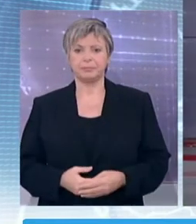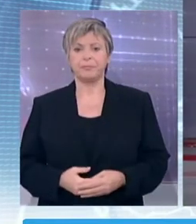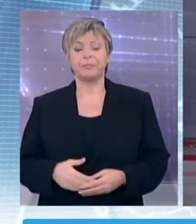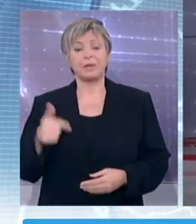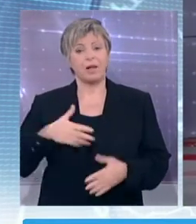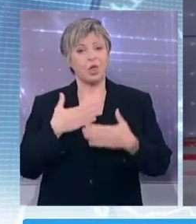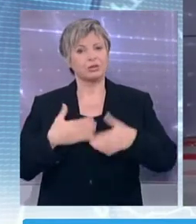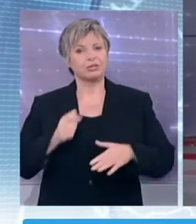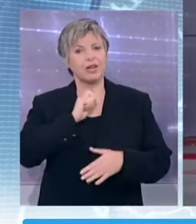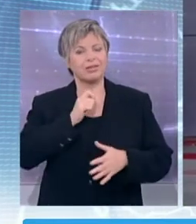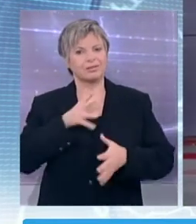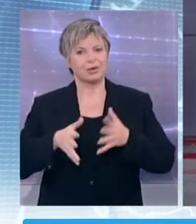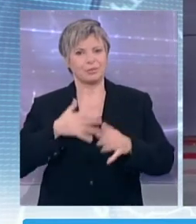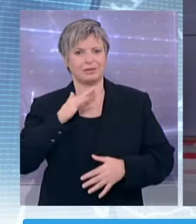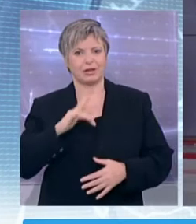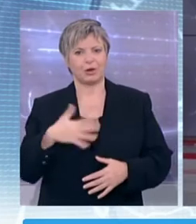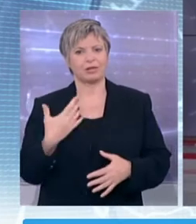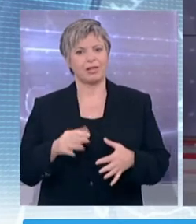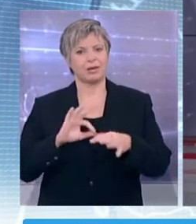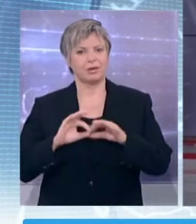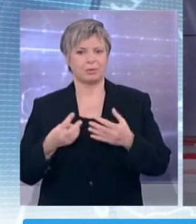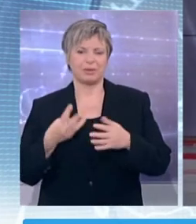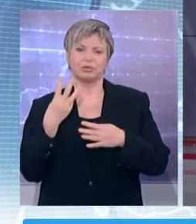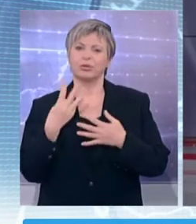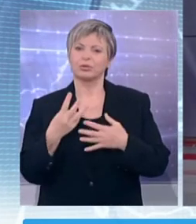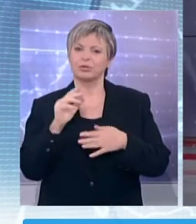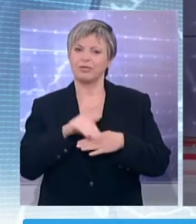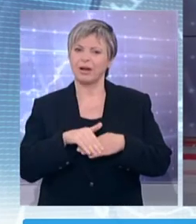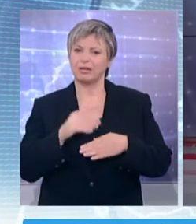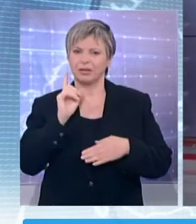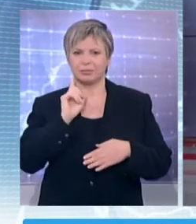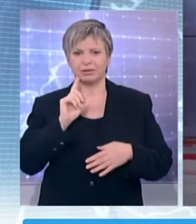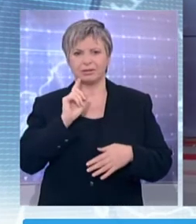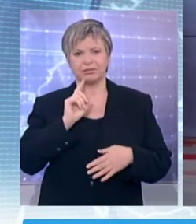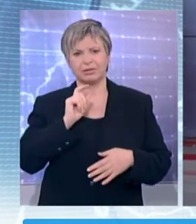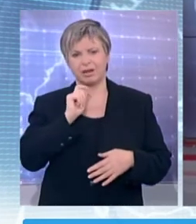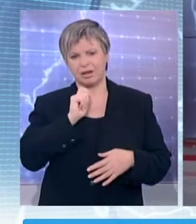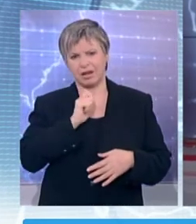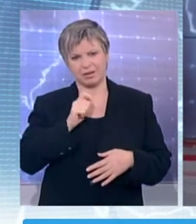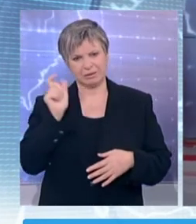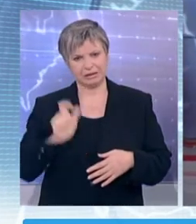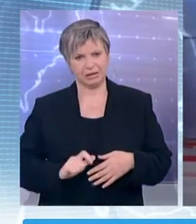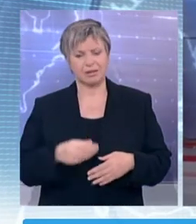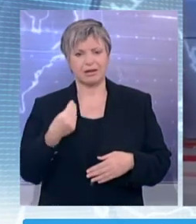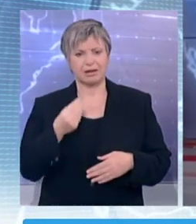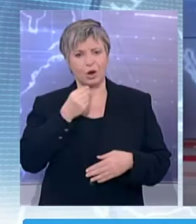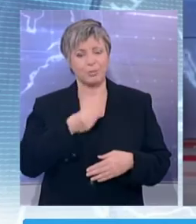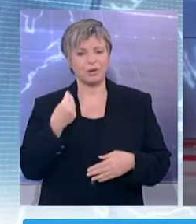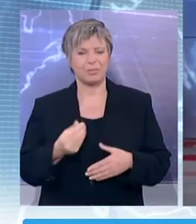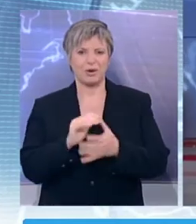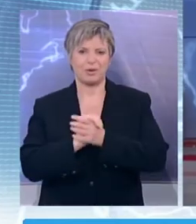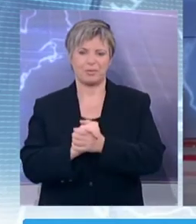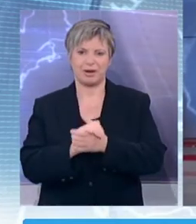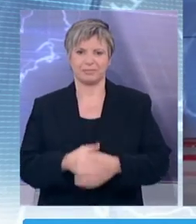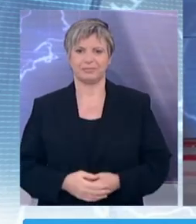Στο σημείο αυτό κυρίες και κύριοι ολοκληρώθηκε η εποχευματινή σας ενημέρωση. Εναλυτικά όλες οι ειδήσεις από την Ελλάδα και τον υπόλοιπο κόσμο στα Νέα του Ανθένα στις 8. Να έχετε ένα όμορφο